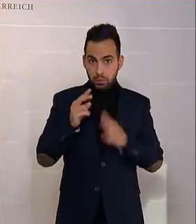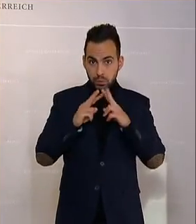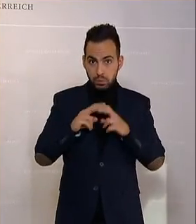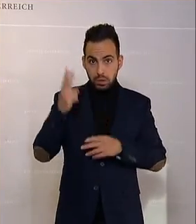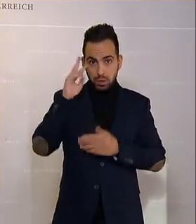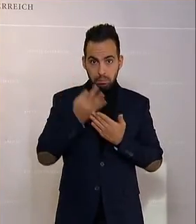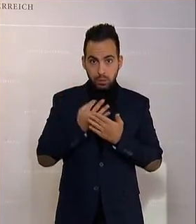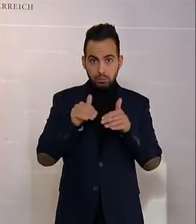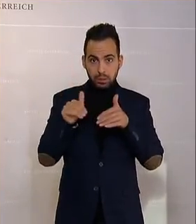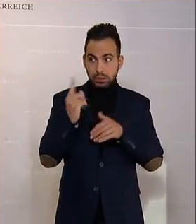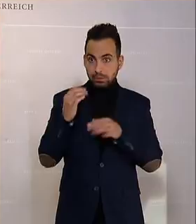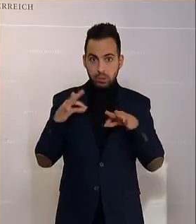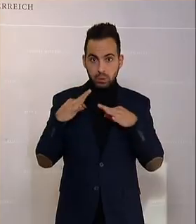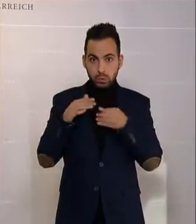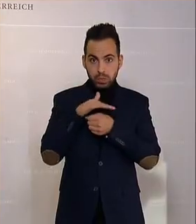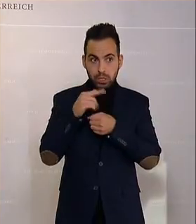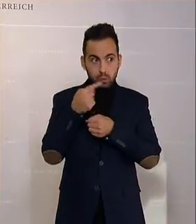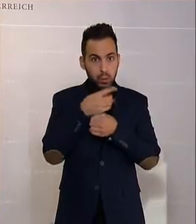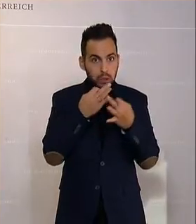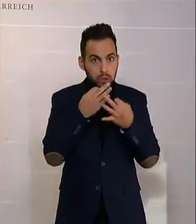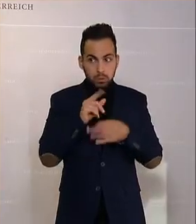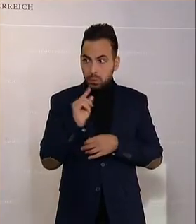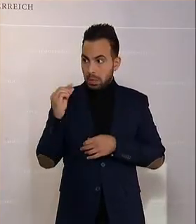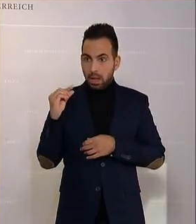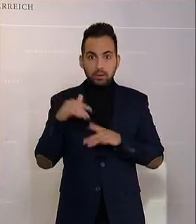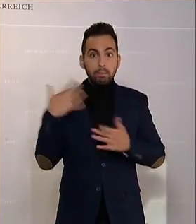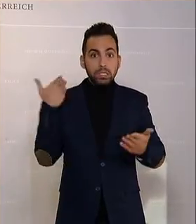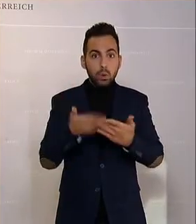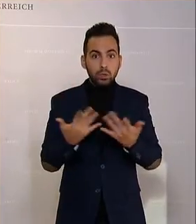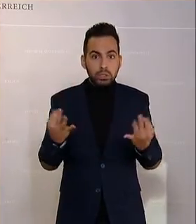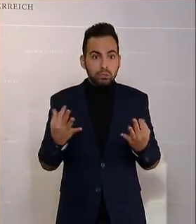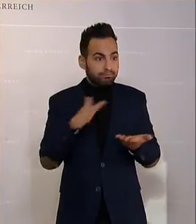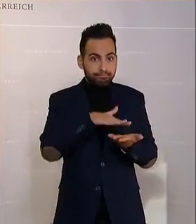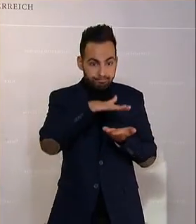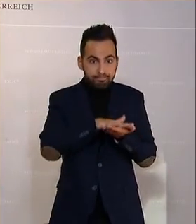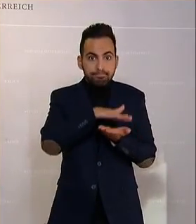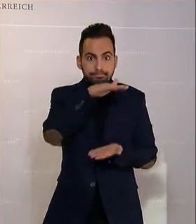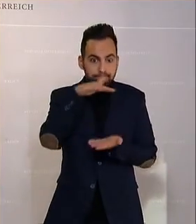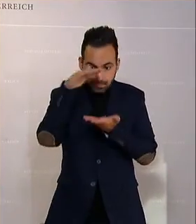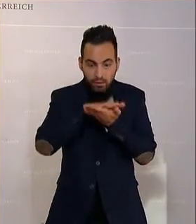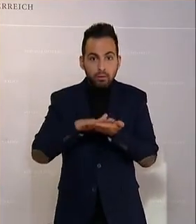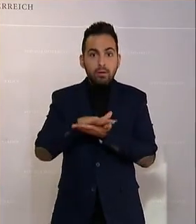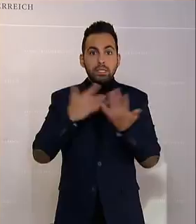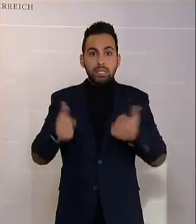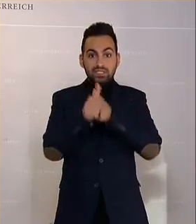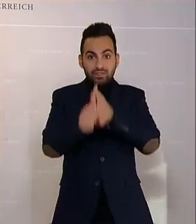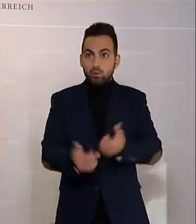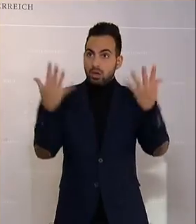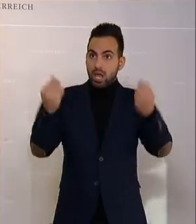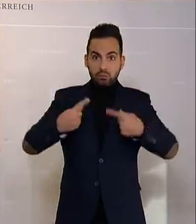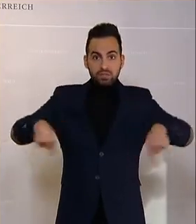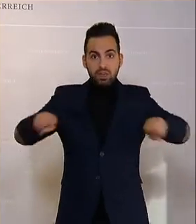Bildungsminister. Aus dem Gesundheitsversor ist nichts gekommen dazu, bis heute nicht. Die Folgen müssen wir alle tragen.